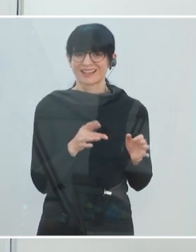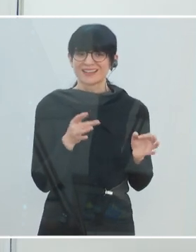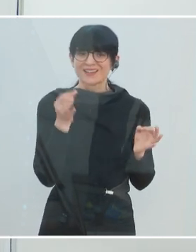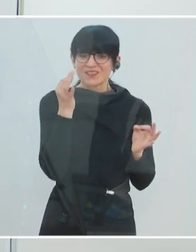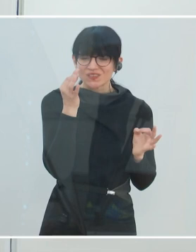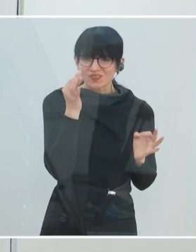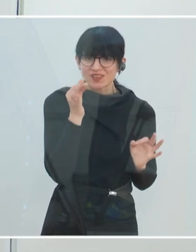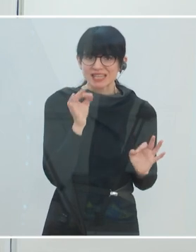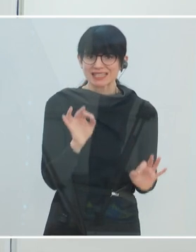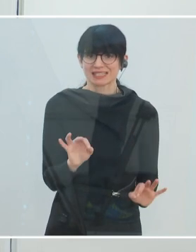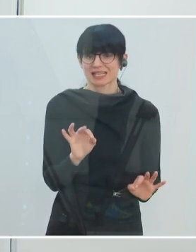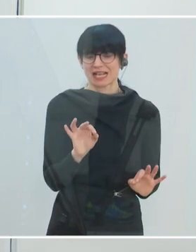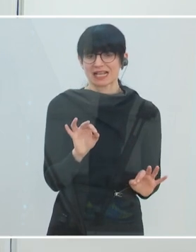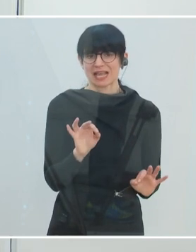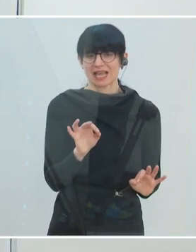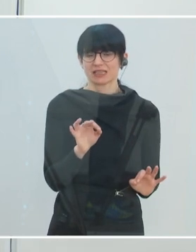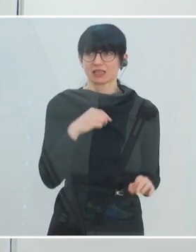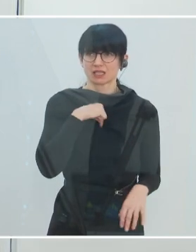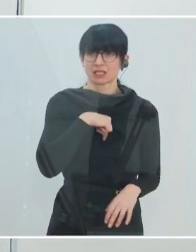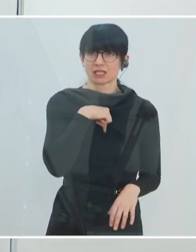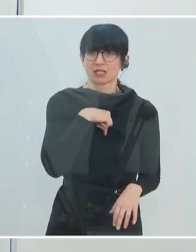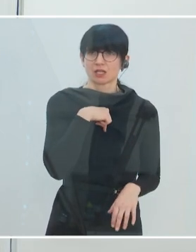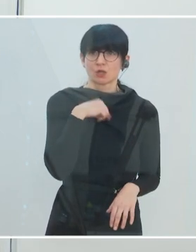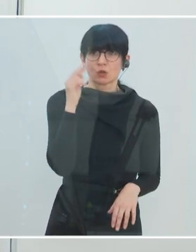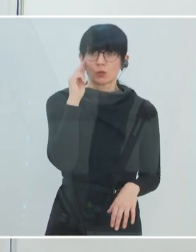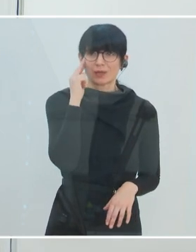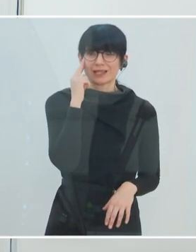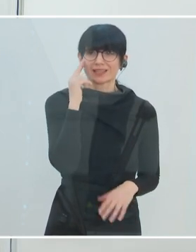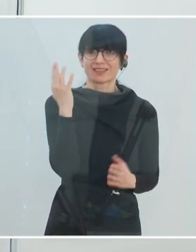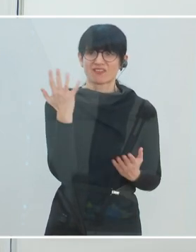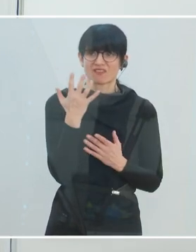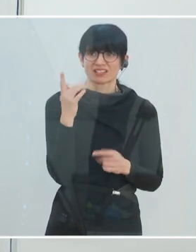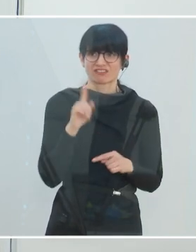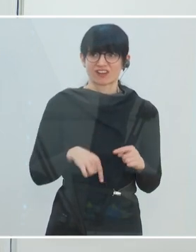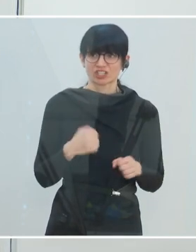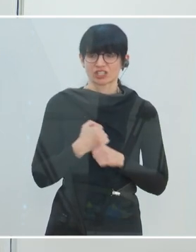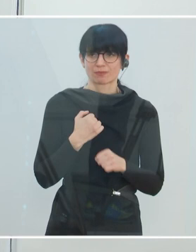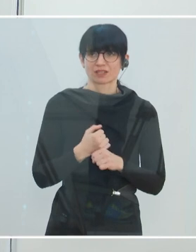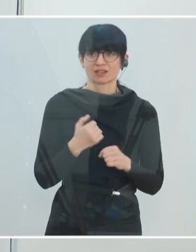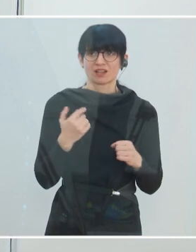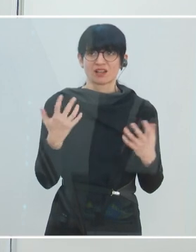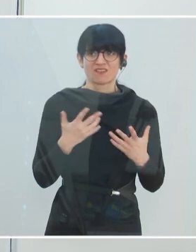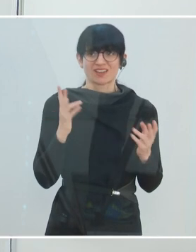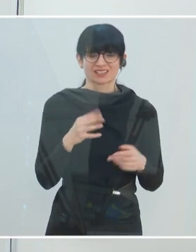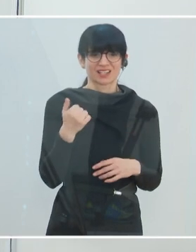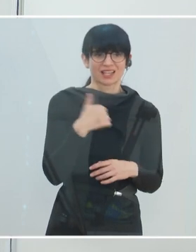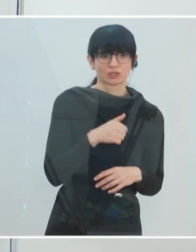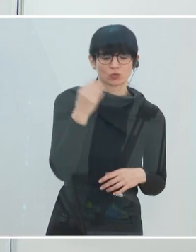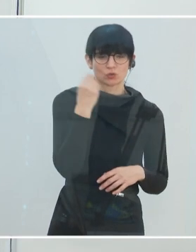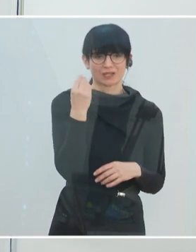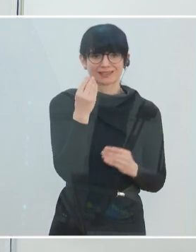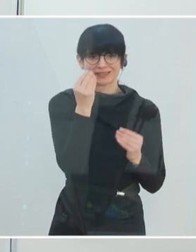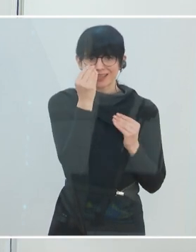dass wir uns hinstellen und überlegen, was haben wir alles falsch gemacht. Was können wir lernen aus dem? Dass wir uns ehrlich